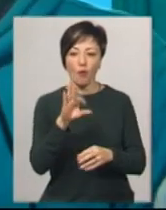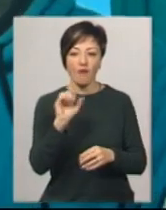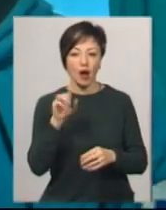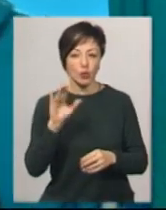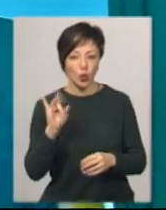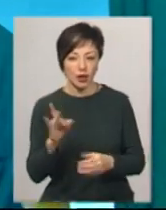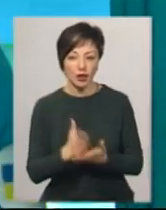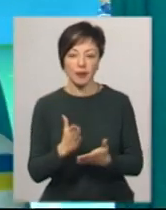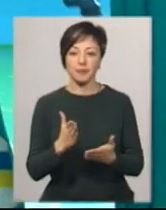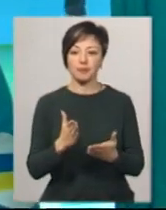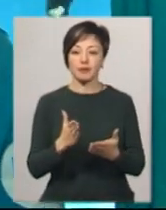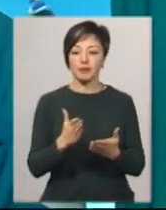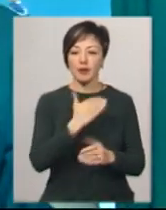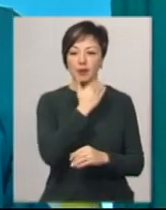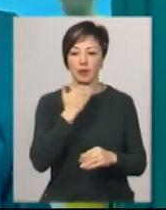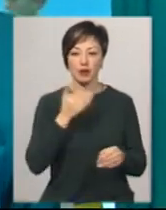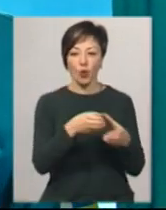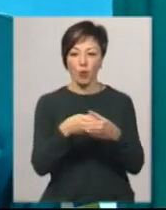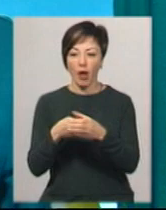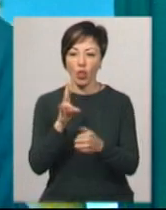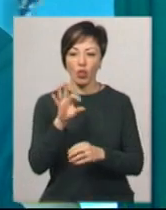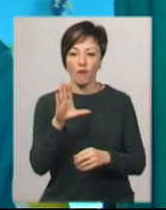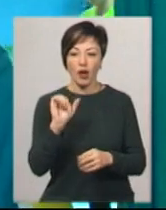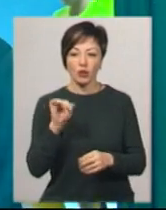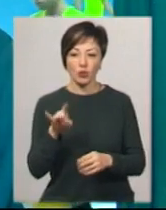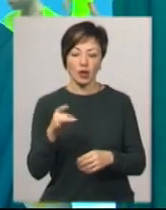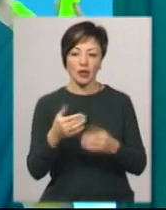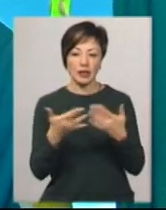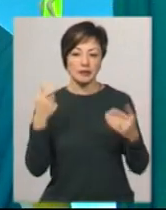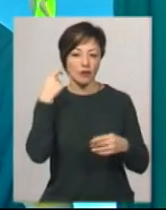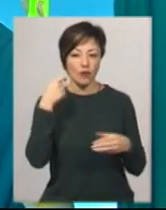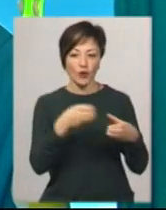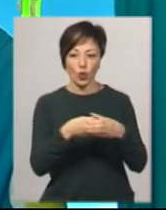є, теж там багато команд з новатору, часу є різні вікові групи.